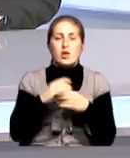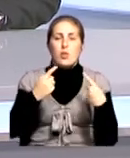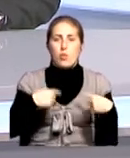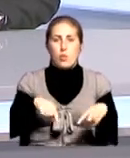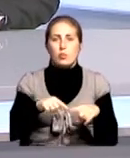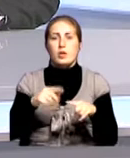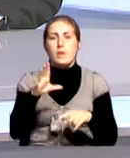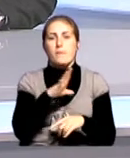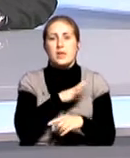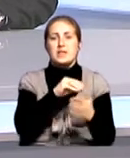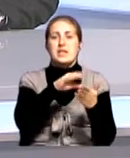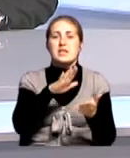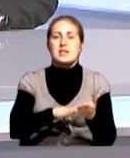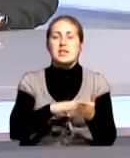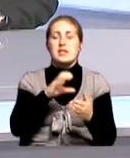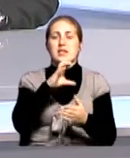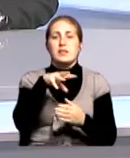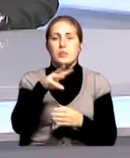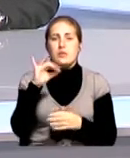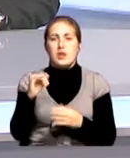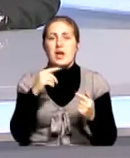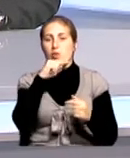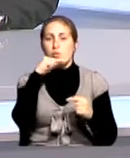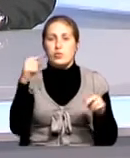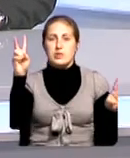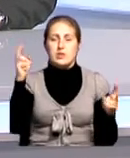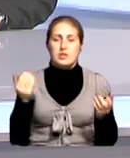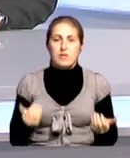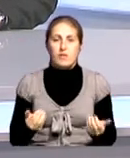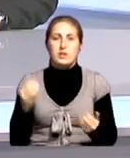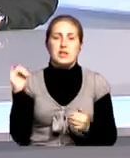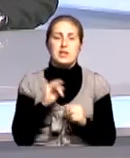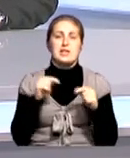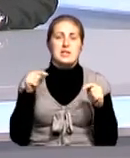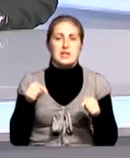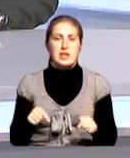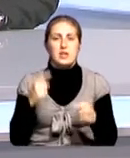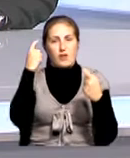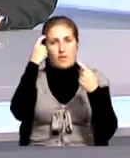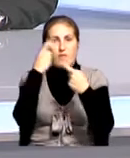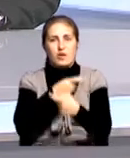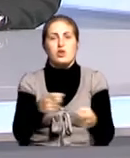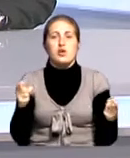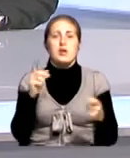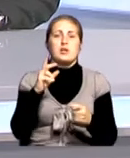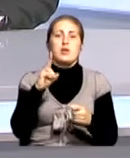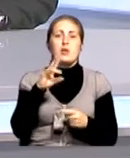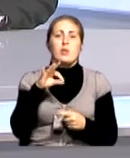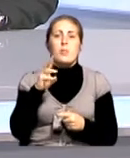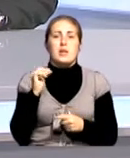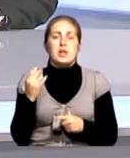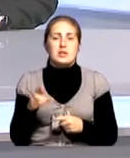было зарегистрировано средство массовой информации «Россия сегодня». И непосредственно здесь вещает комбинация